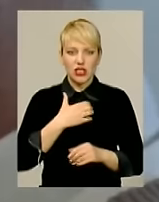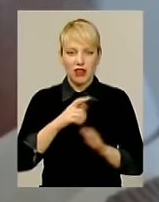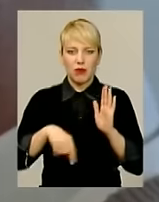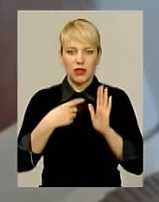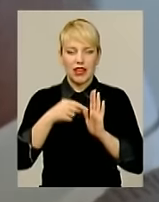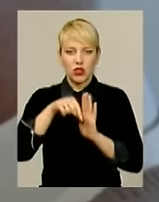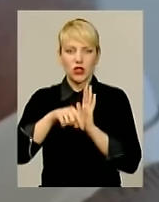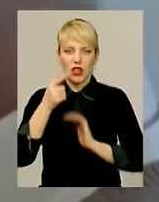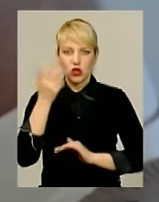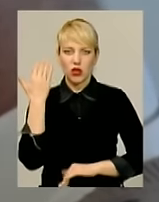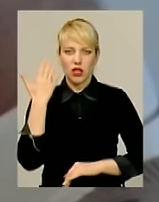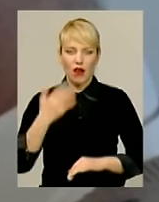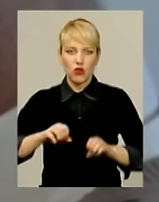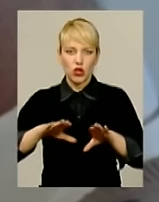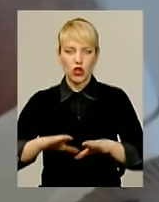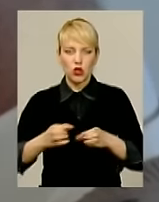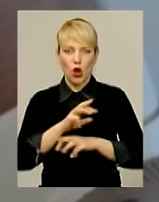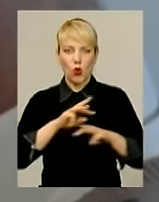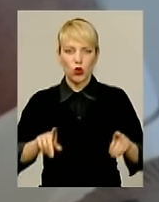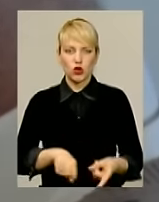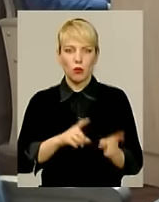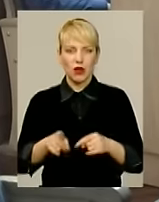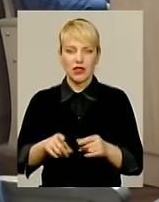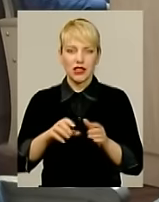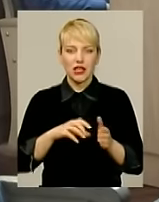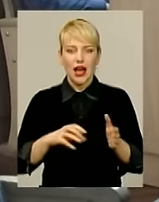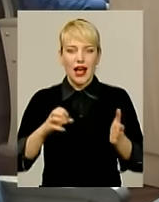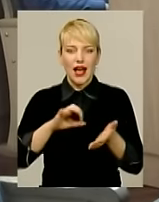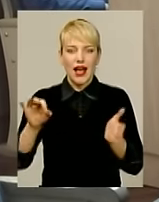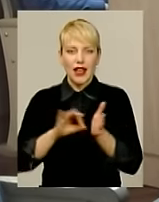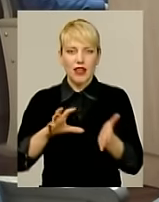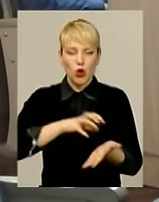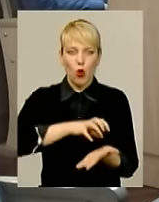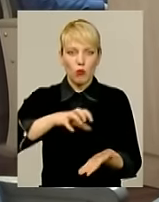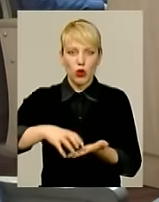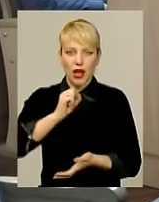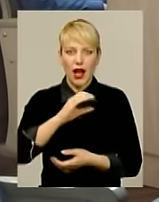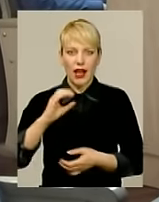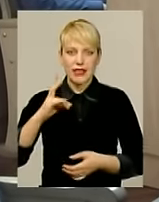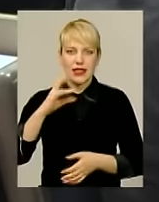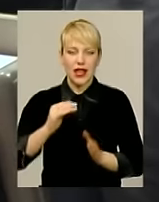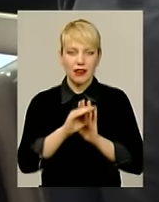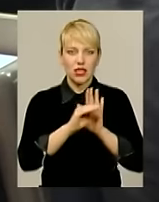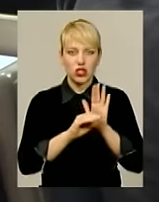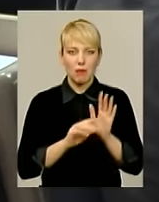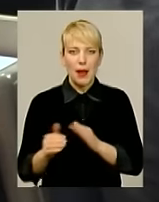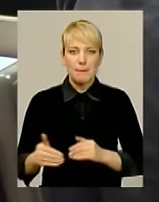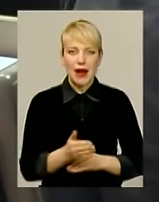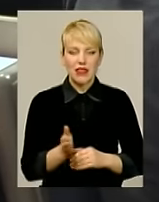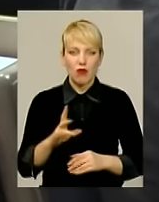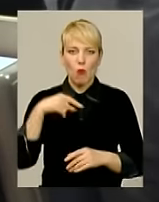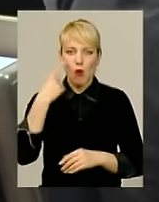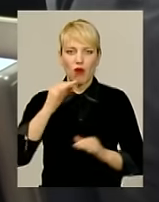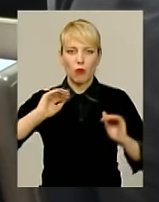стосується нещодавнього рішення уряду щодо переведення енергоблоків атомних станцій на так званий режим маневрування. Йдеться про